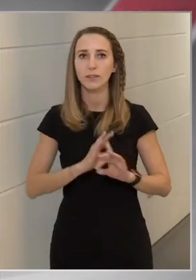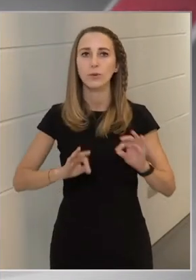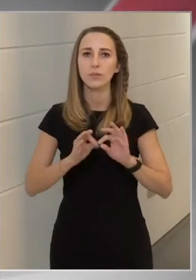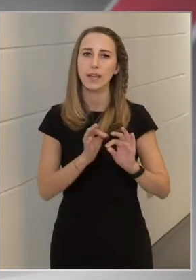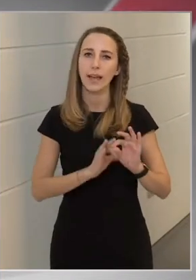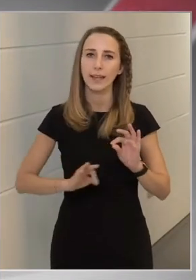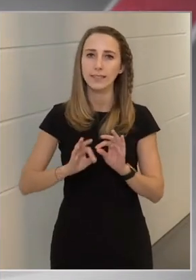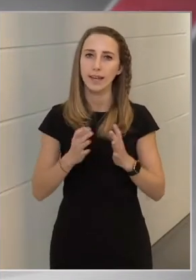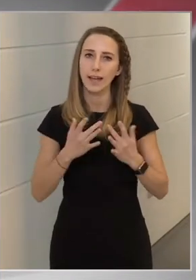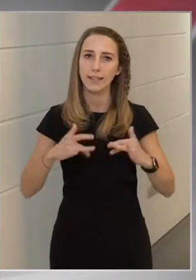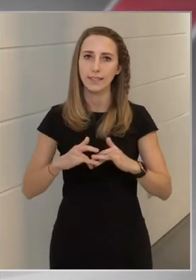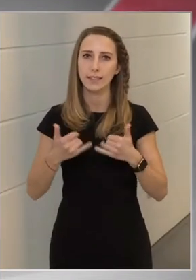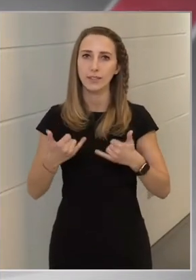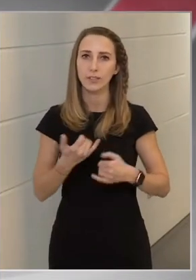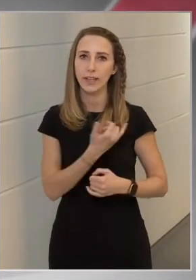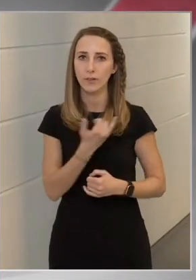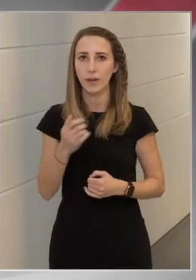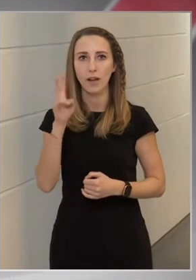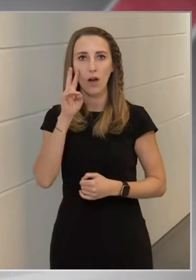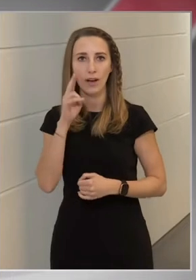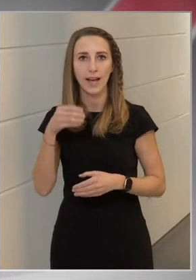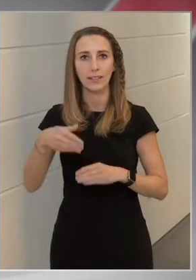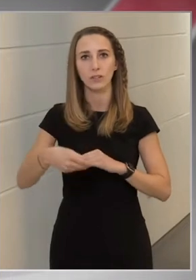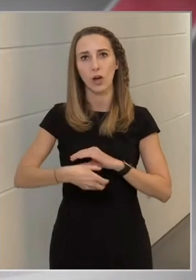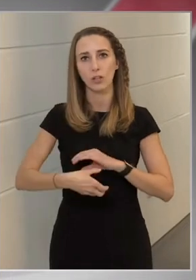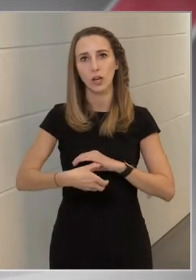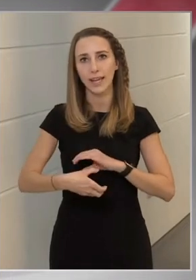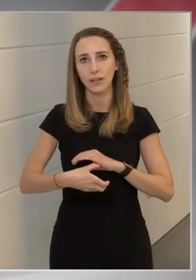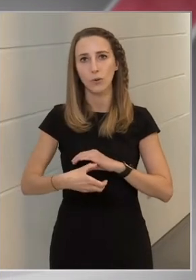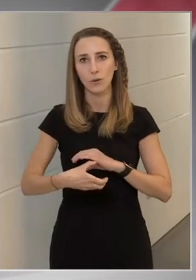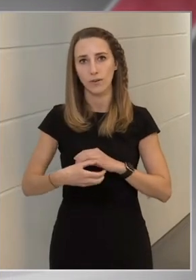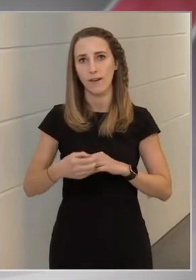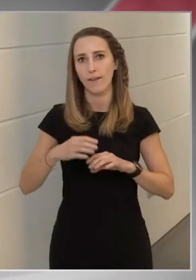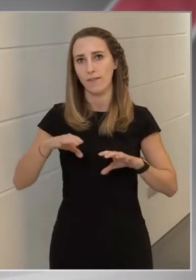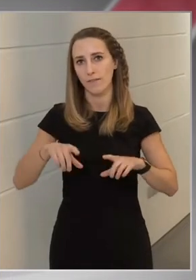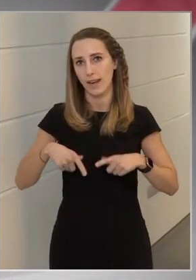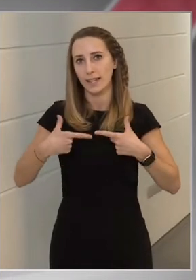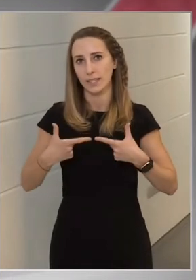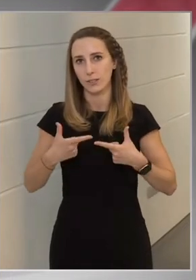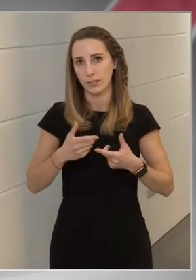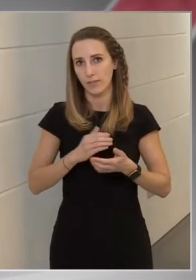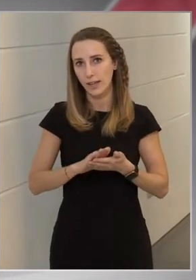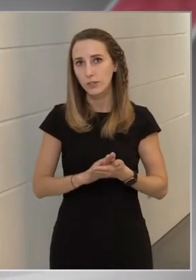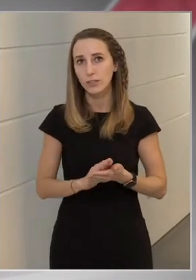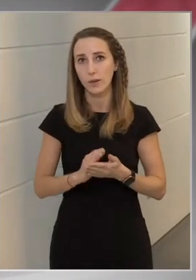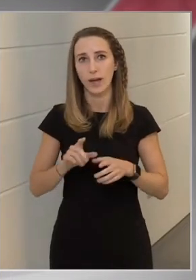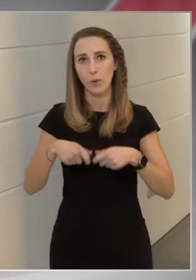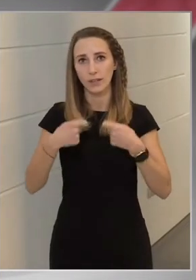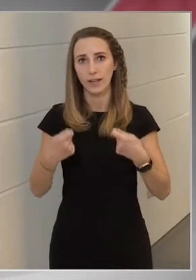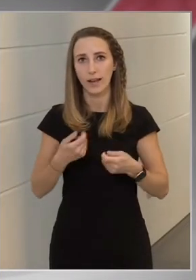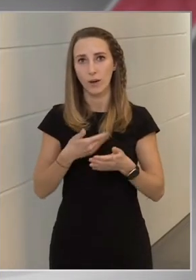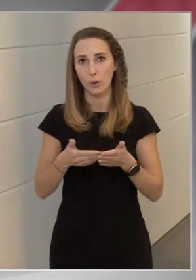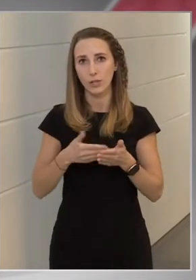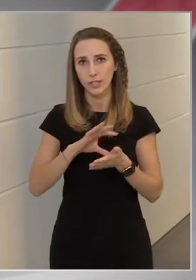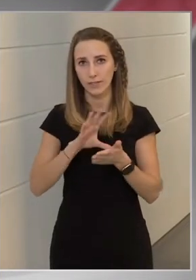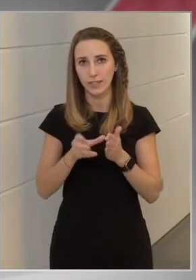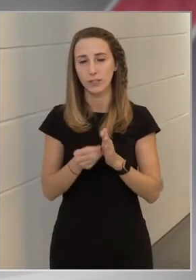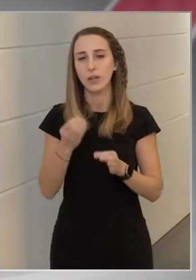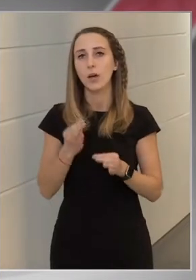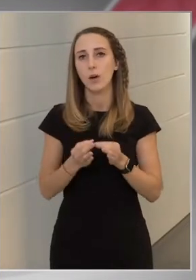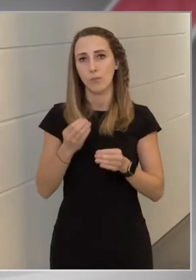helyzetére, és az idei évben akár tartalékok felélésével is, de megoldanák a költségvetést. Pont azért